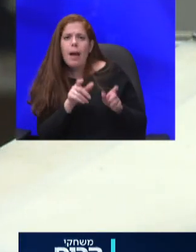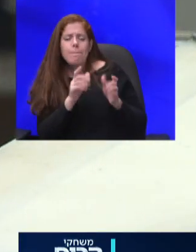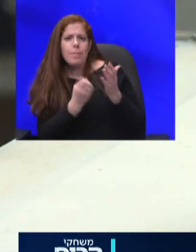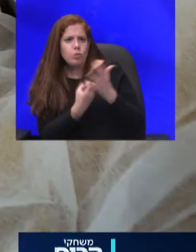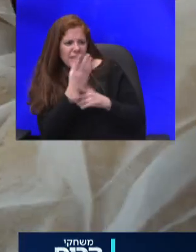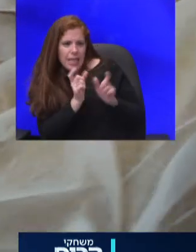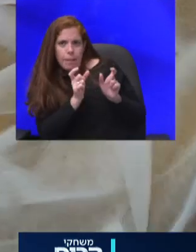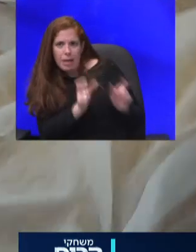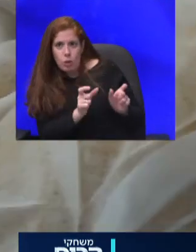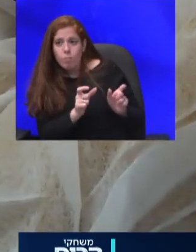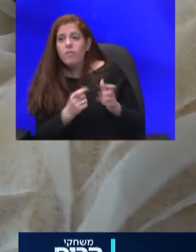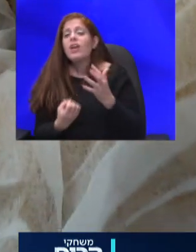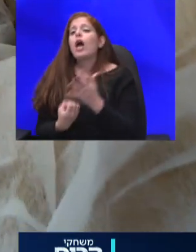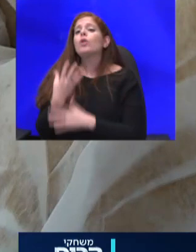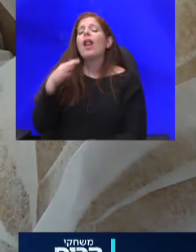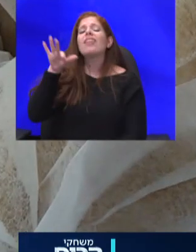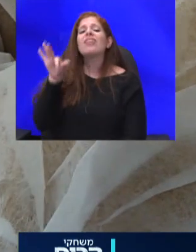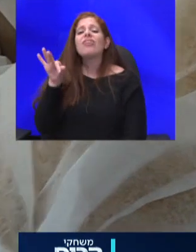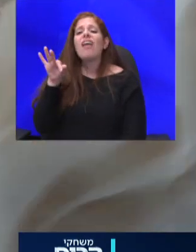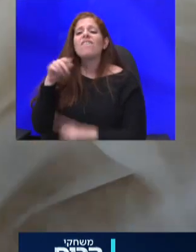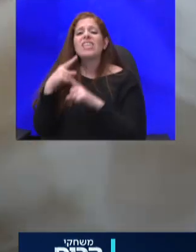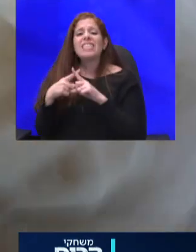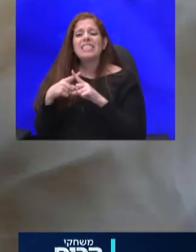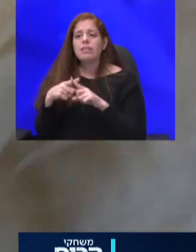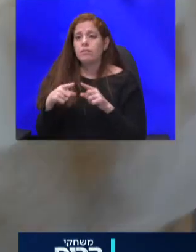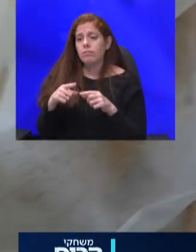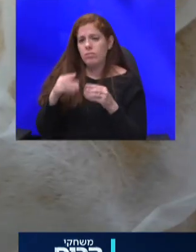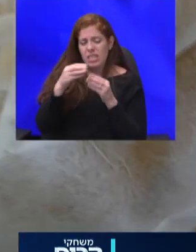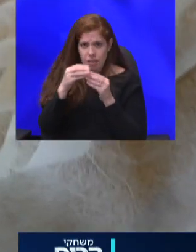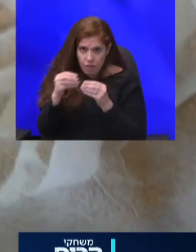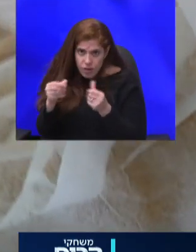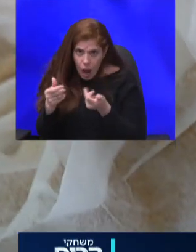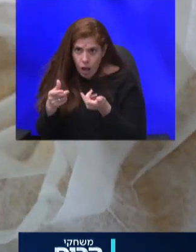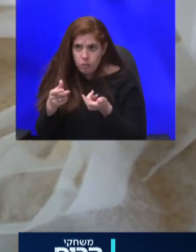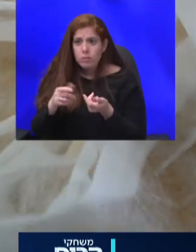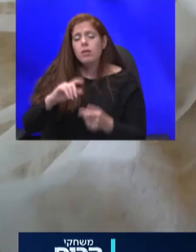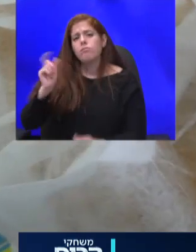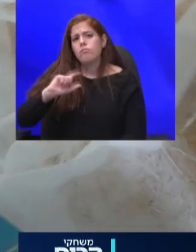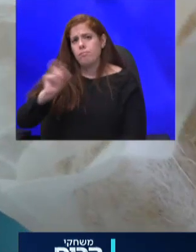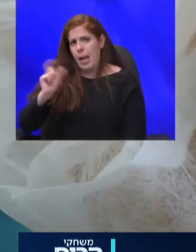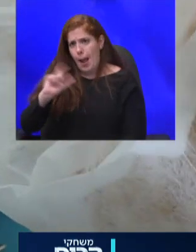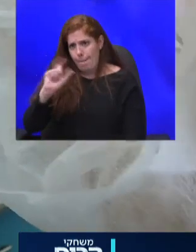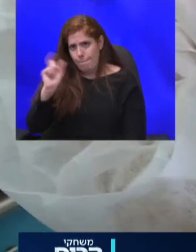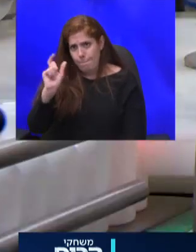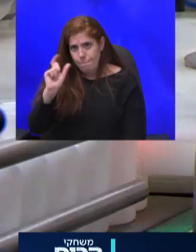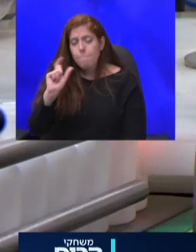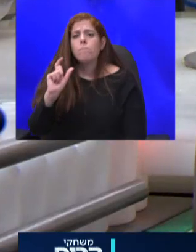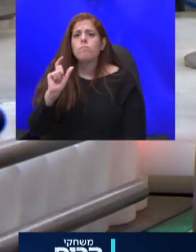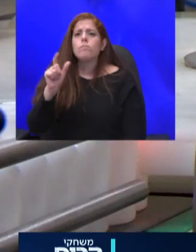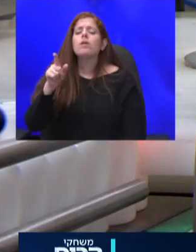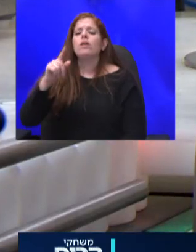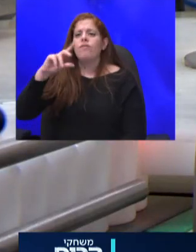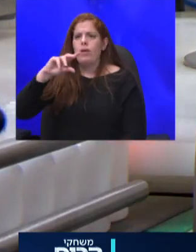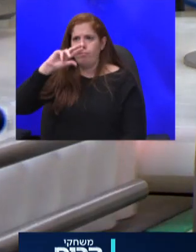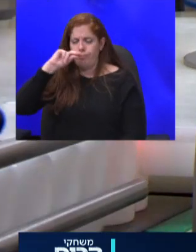טאפיקס זה פותח את זה זאת אבקה זה קצת מנהיר מתא מעיף התכשיר שאיננו תרופה יש